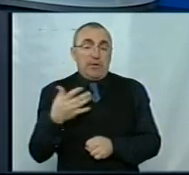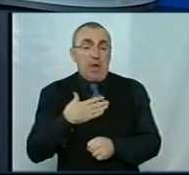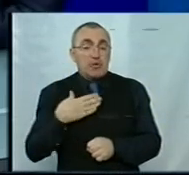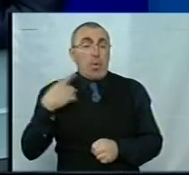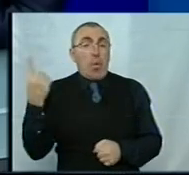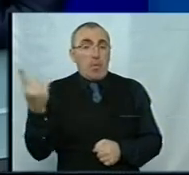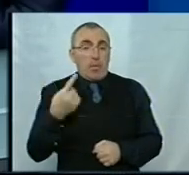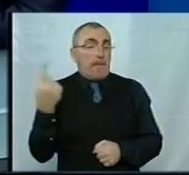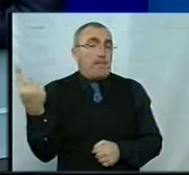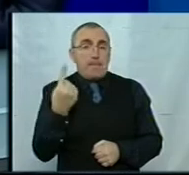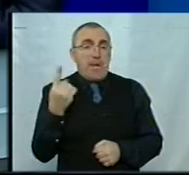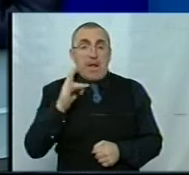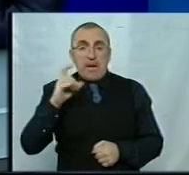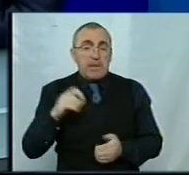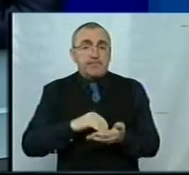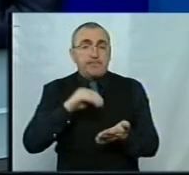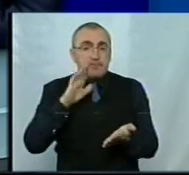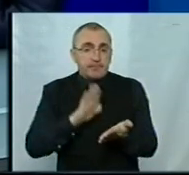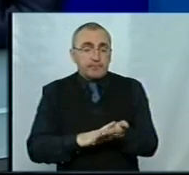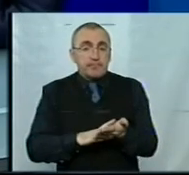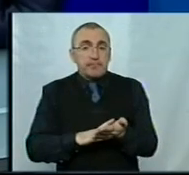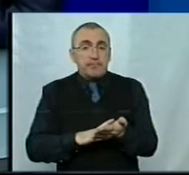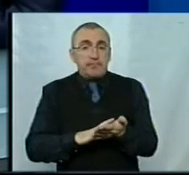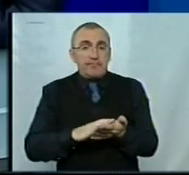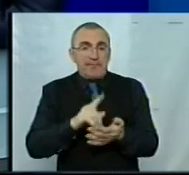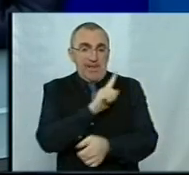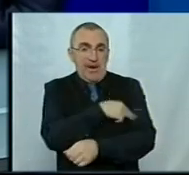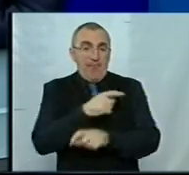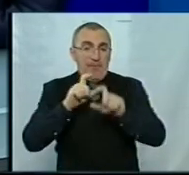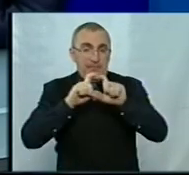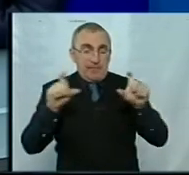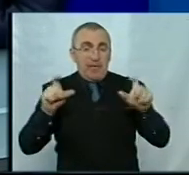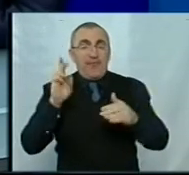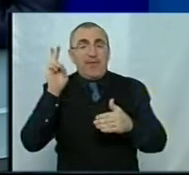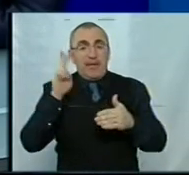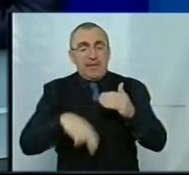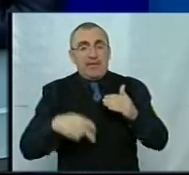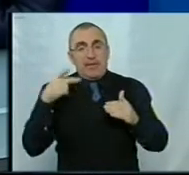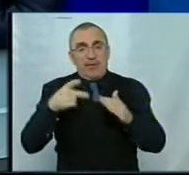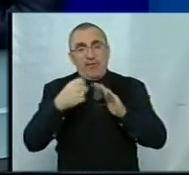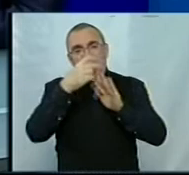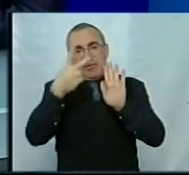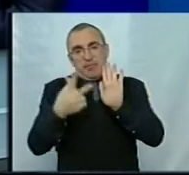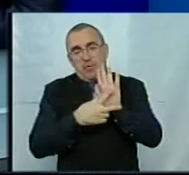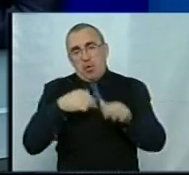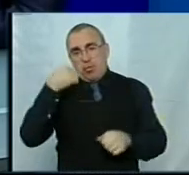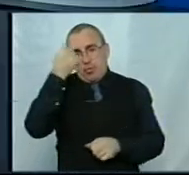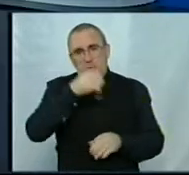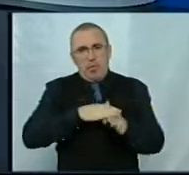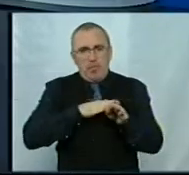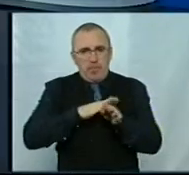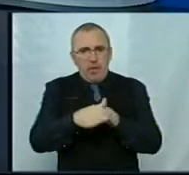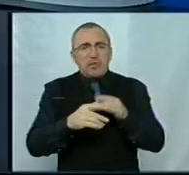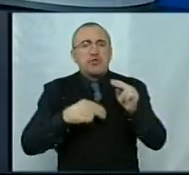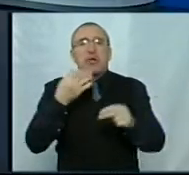області перший раз зареєструвалися автономізовані лікувальні заклади в кінці 2018 року. Повністю? Через кілька